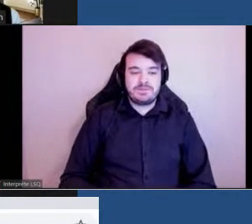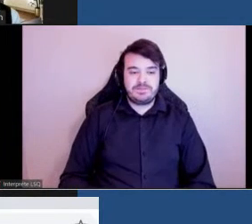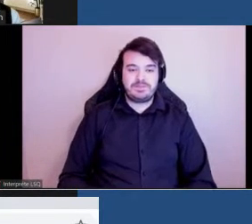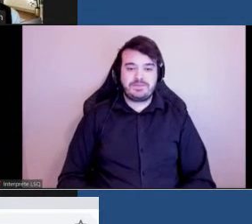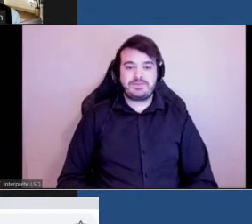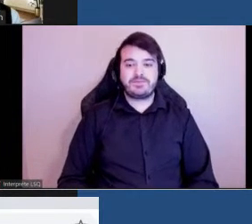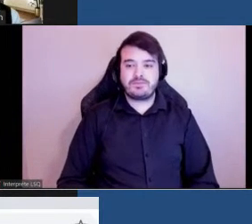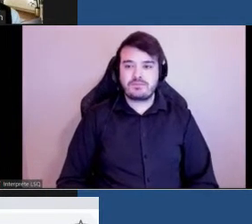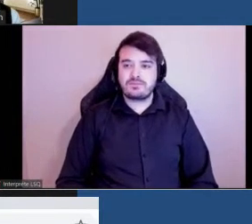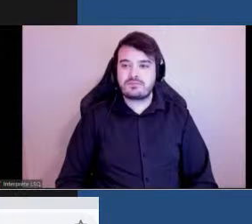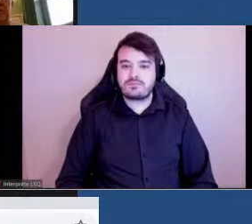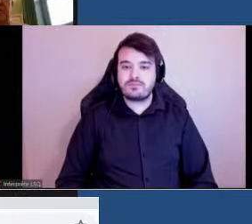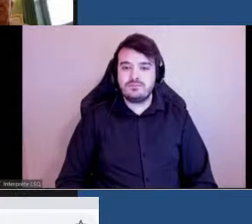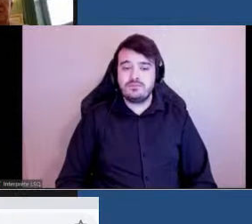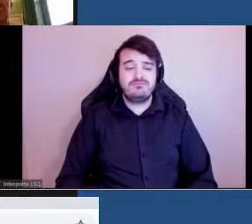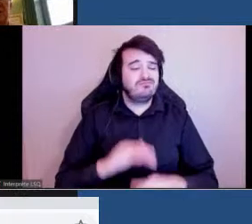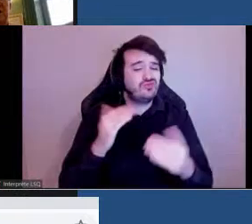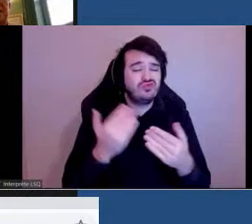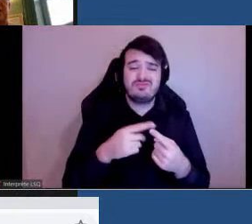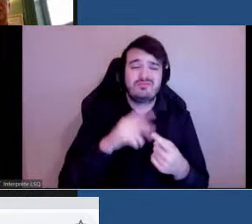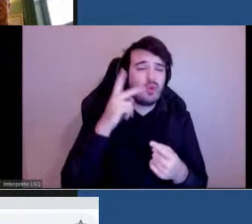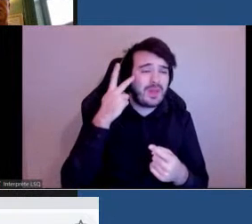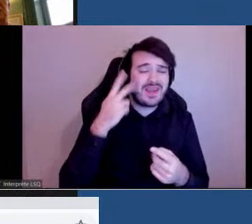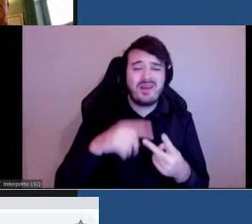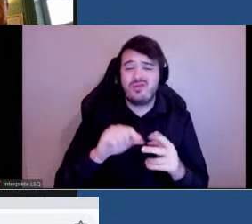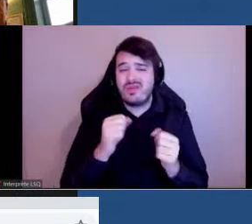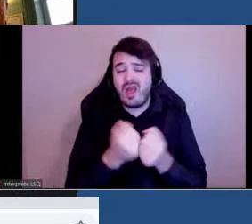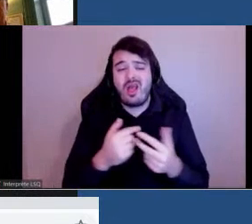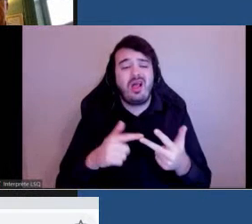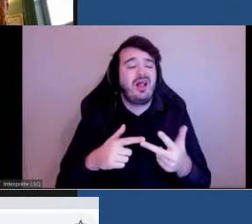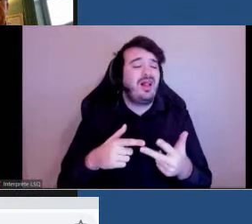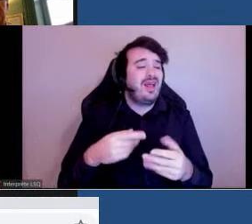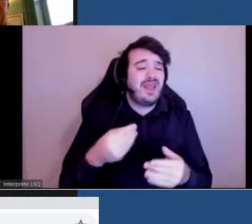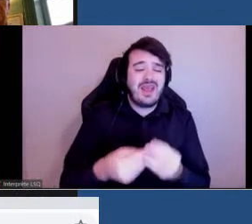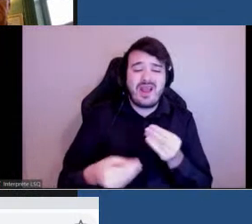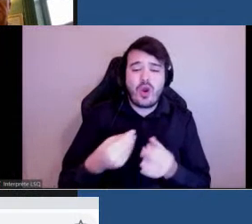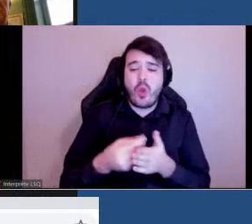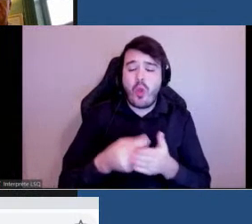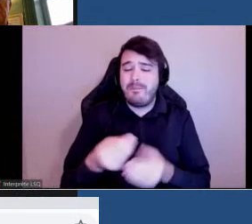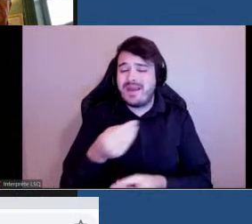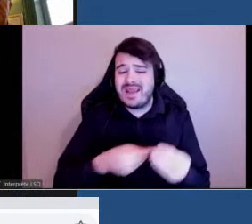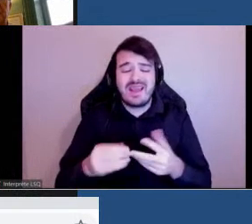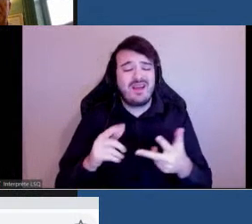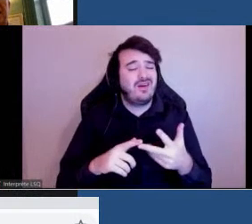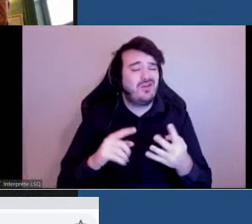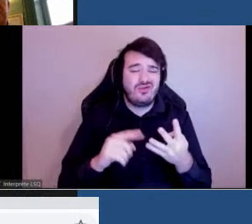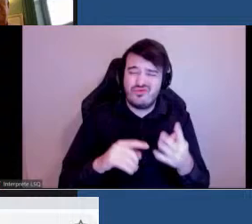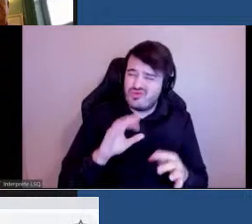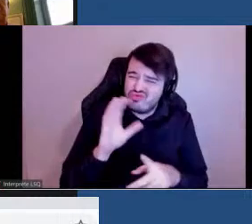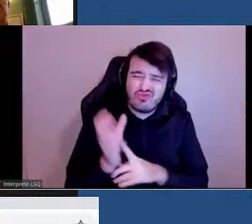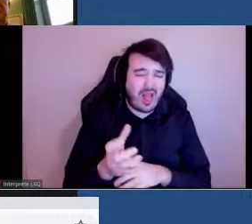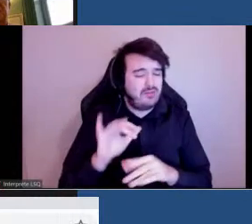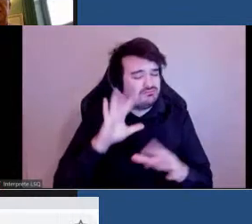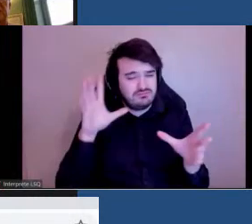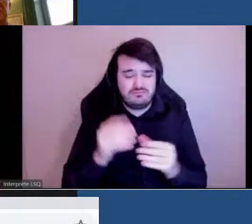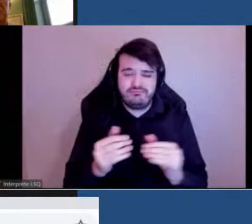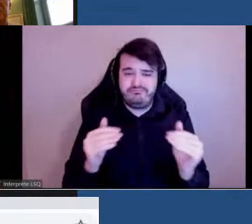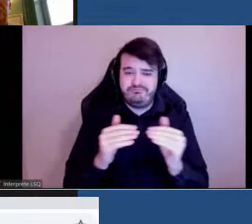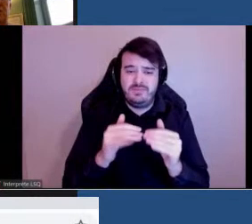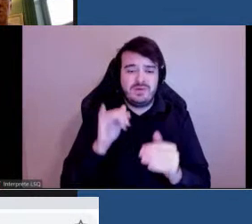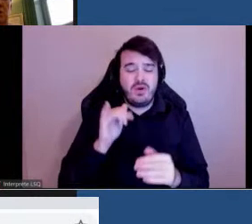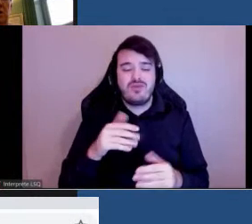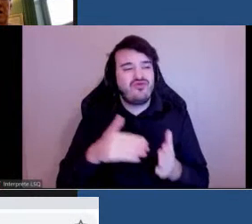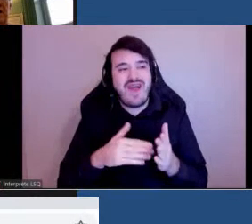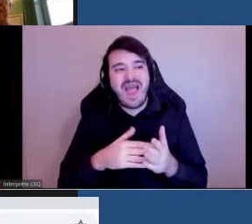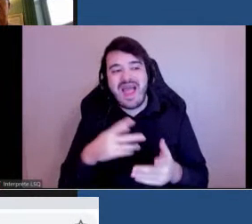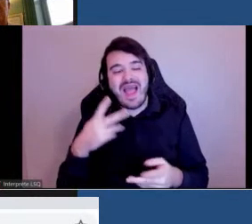Sur tous les aspects, politique, social, économique et culturel. Notre thème est que tous les handicaps ne sont pas visibles et